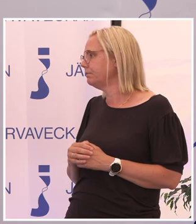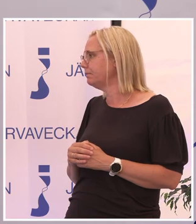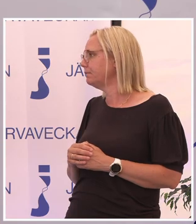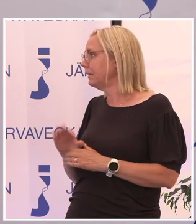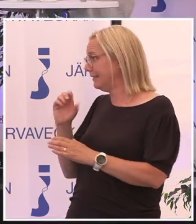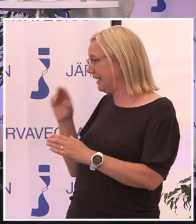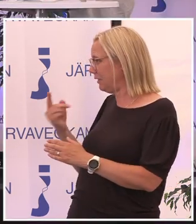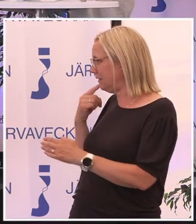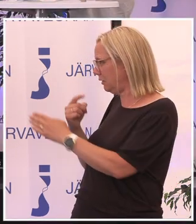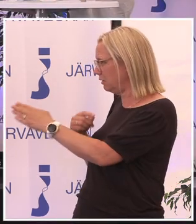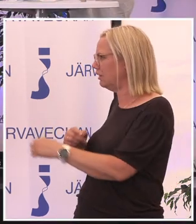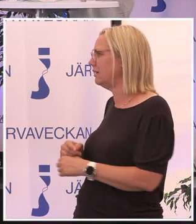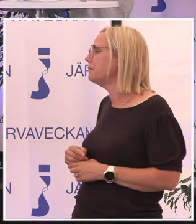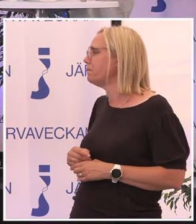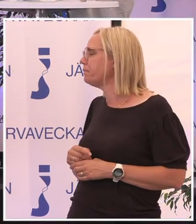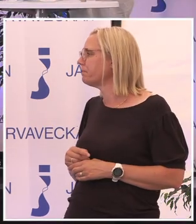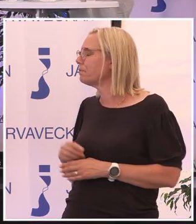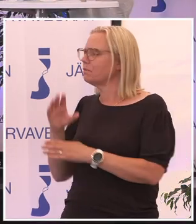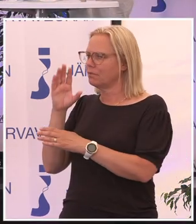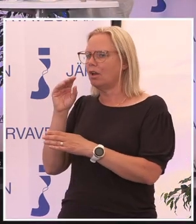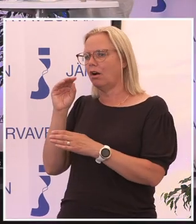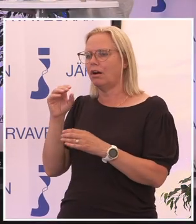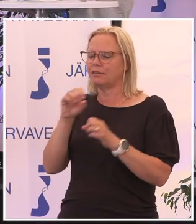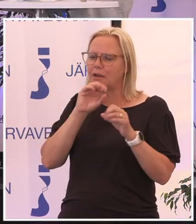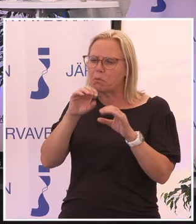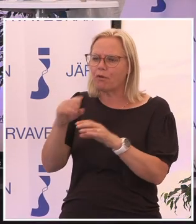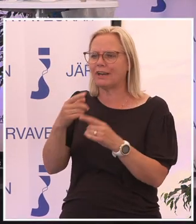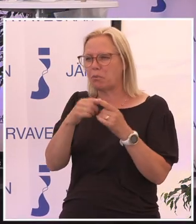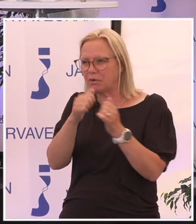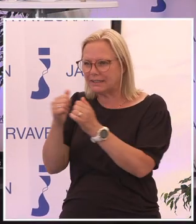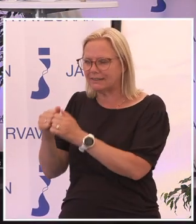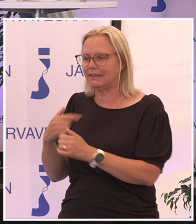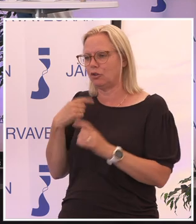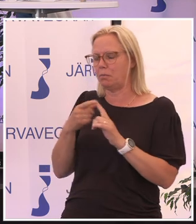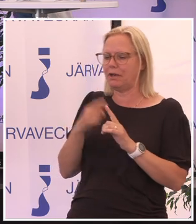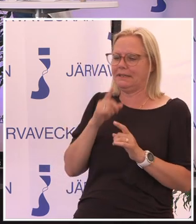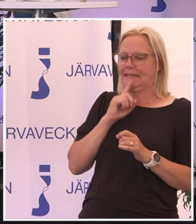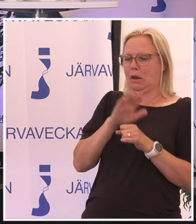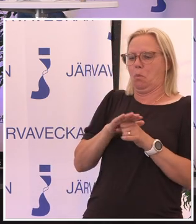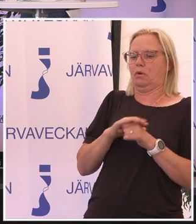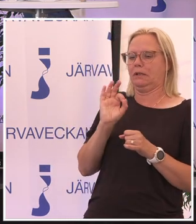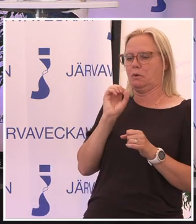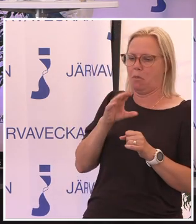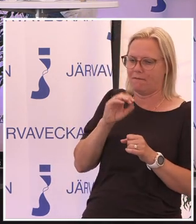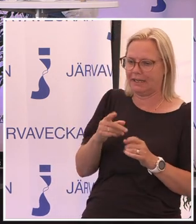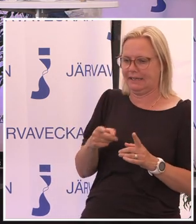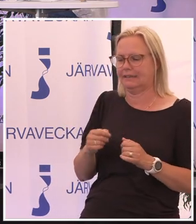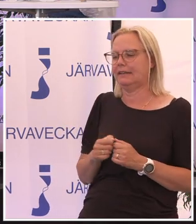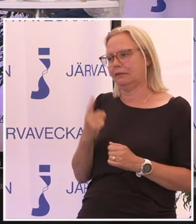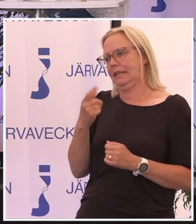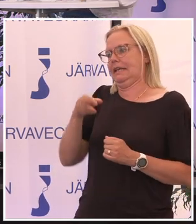Stefan, vad säger du? Ja, det där slår i stort och smått. Jag tänker börja med ett smått exempel som är